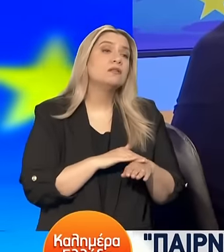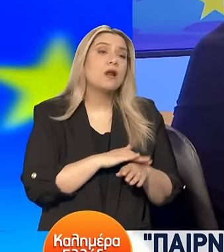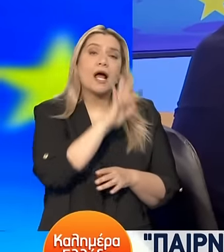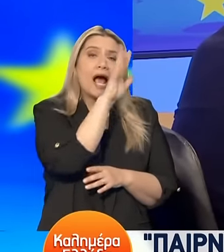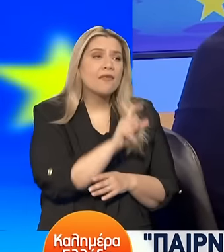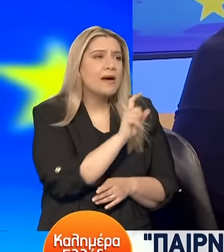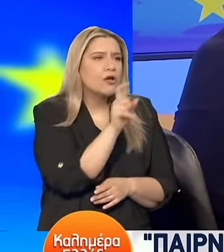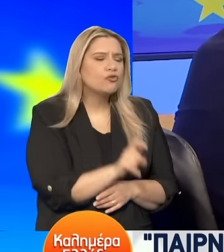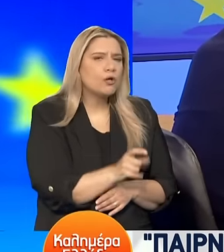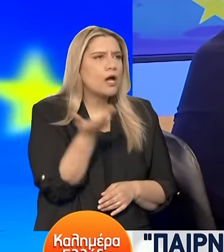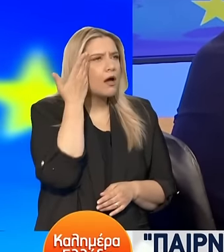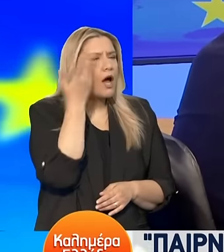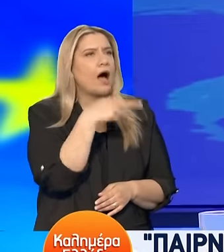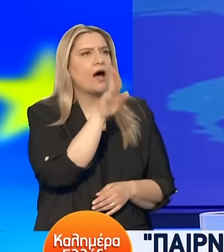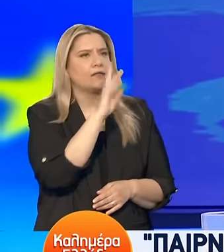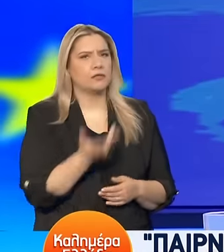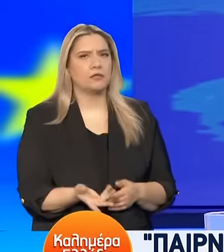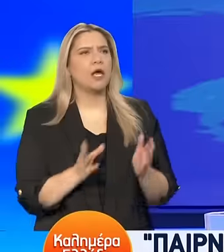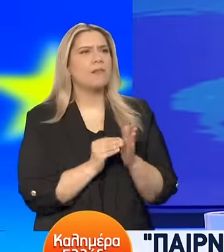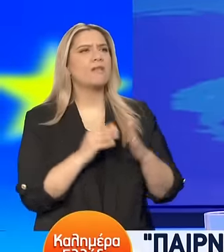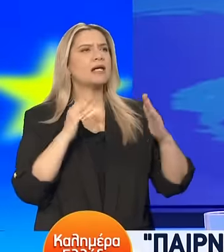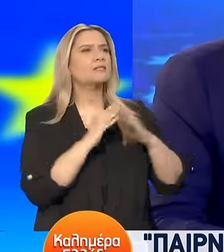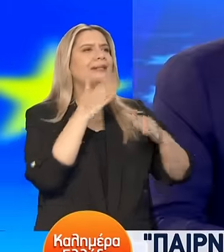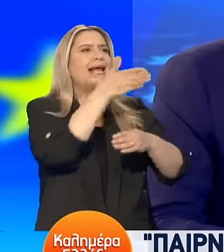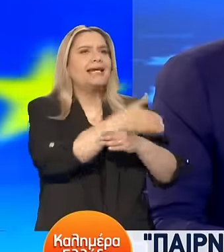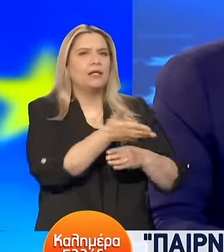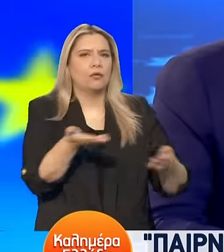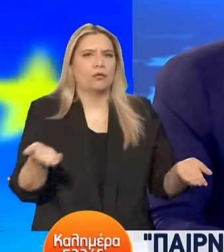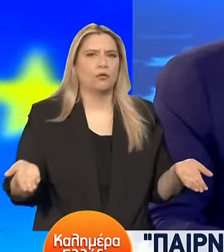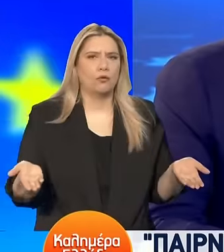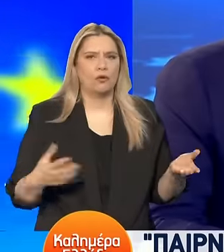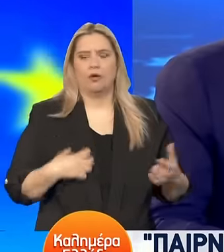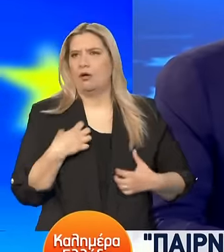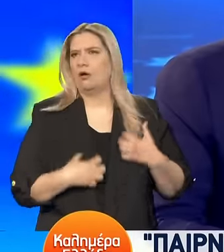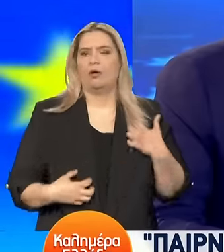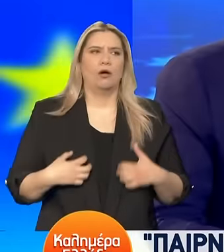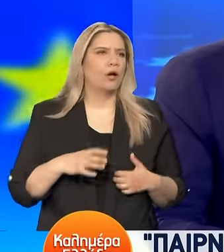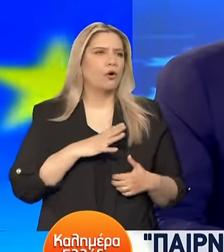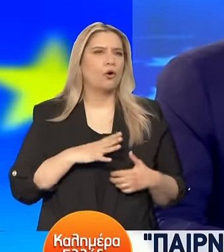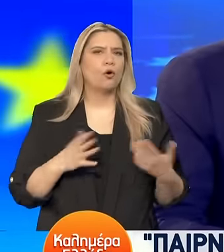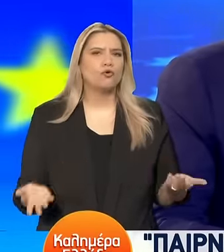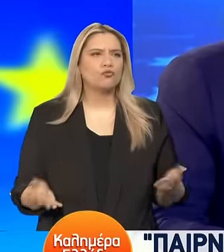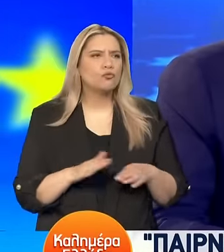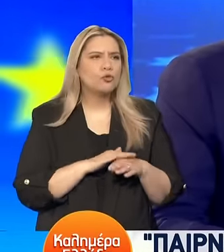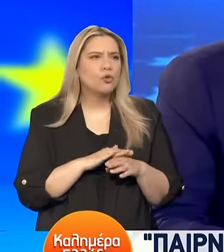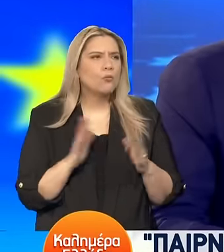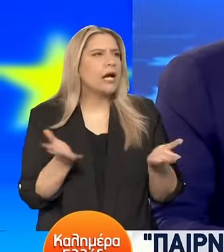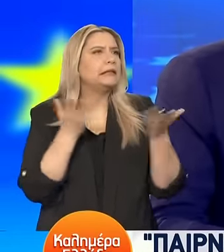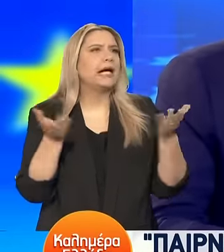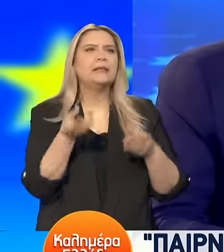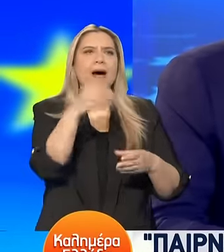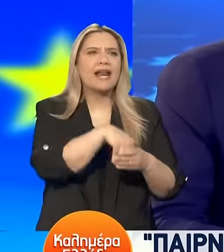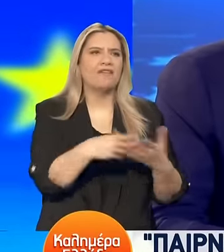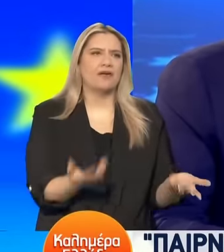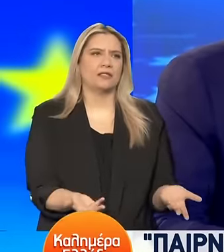για παράδειγμα Το θέμα των ενοικίων Το οποίο είναι κάτι το οποίο απασχολεί πάρα πολύ κόσμο Δεν ξέρω τι παρέμβαση μπορείτε να κάνετε πάνω σε αυτό